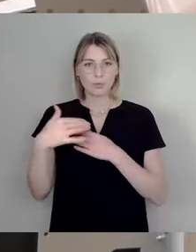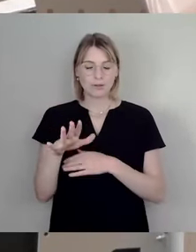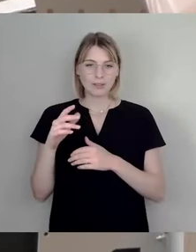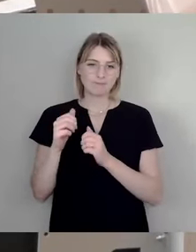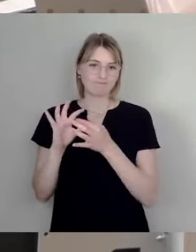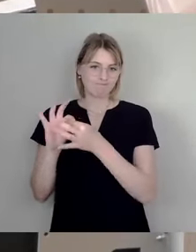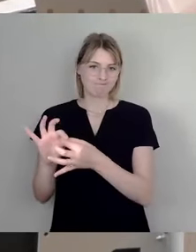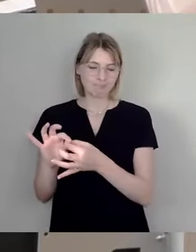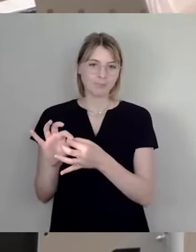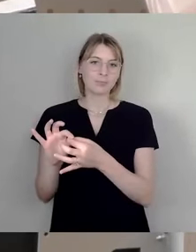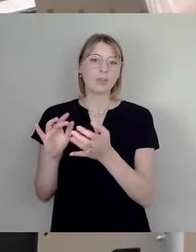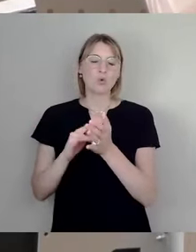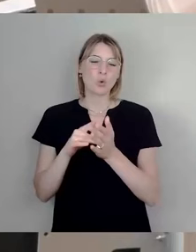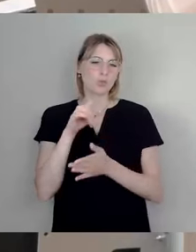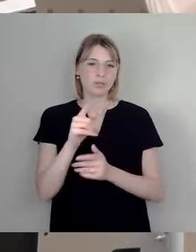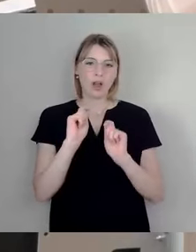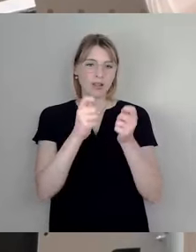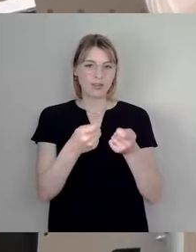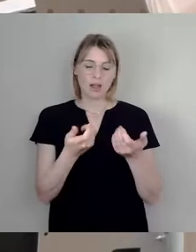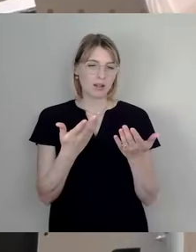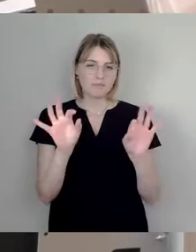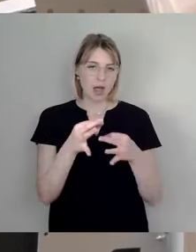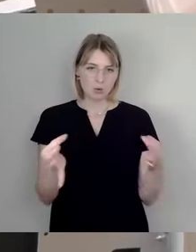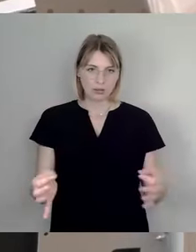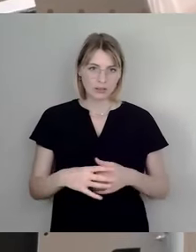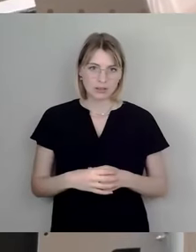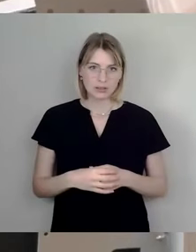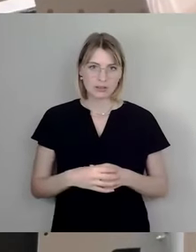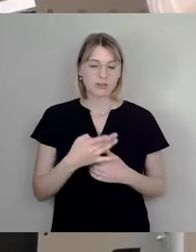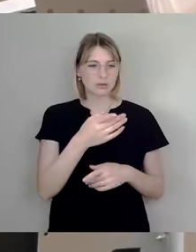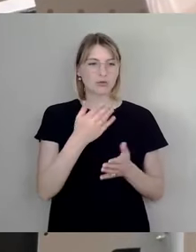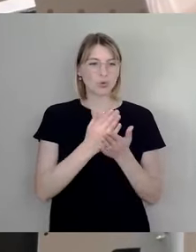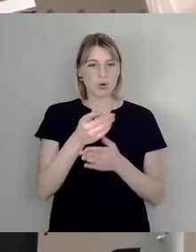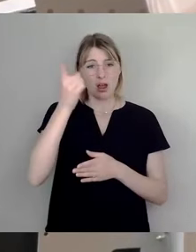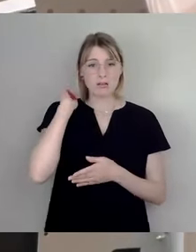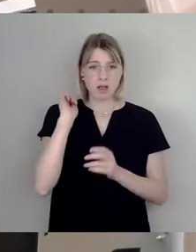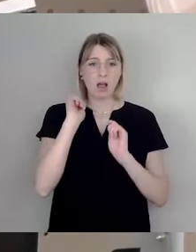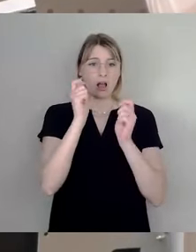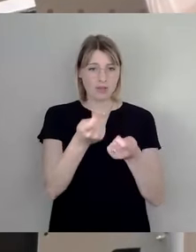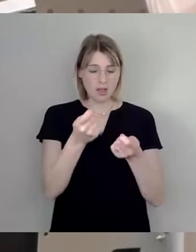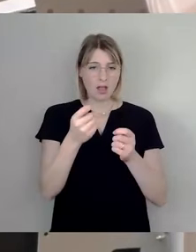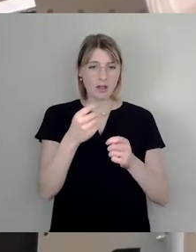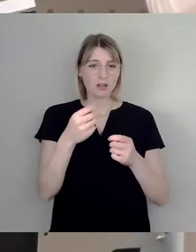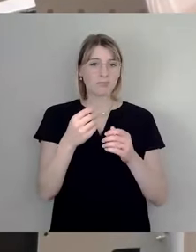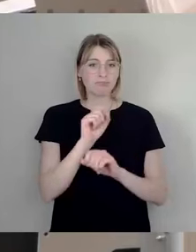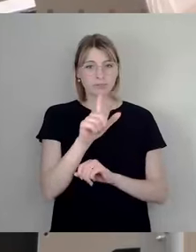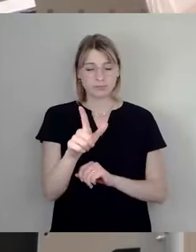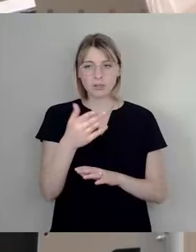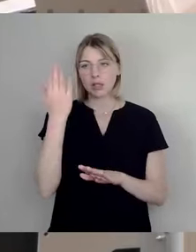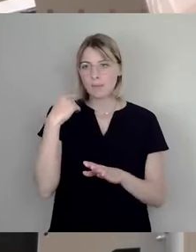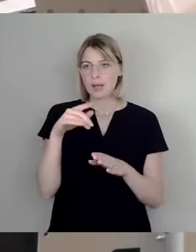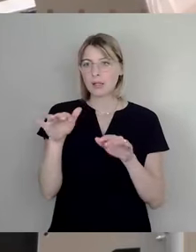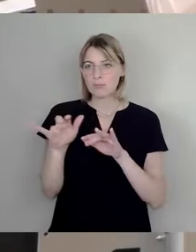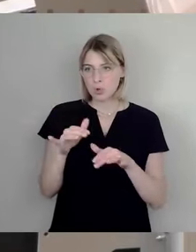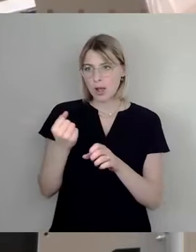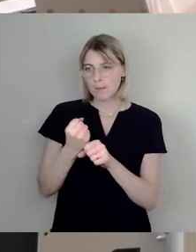Antrag ist überflüssig. Sie haben dem im Prinzip vor fastem Jahr gestellt. Ich hatte dann im Büro zu tun, dann war Urlaub und dann habe ich irgendwann im August die Anfrage